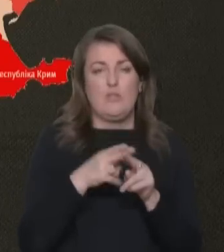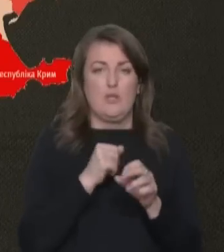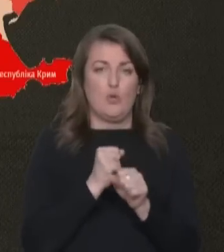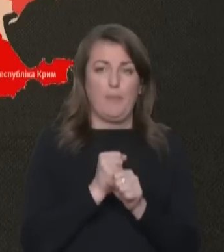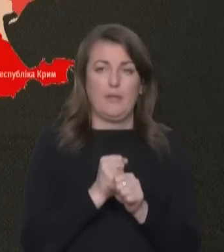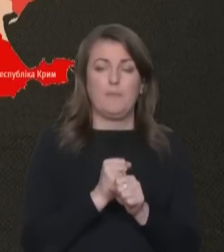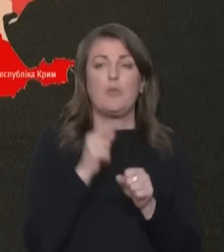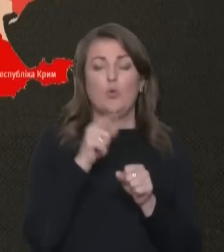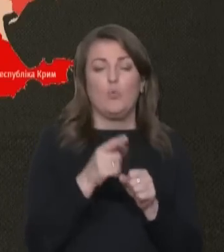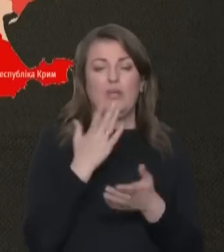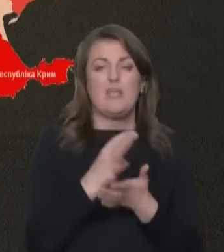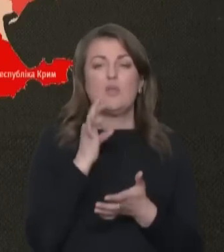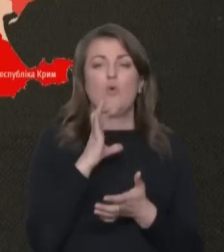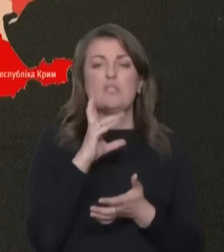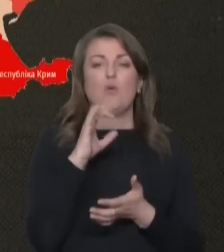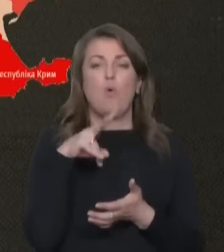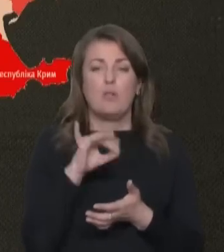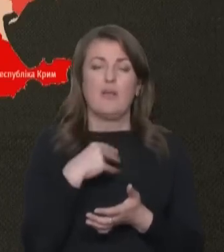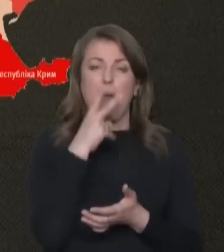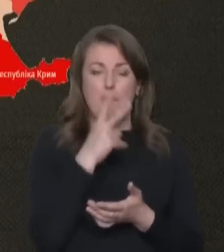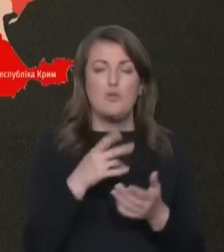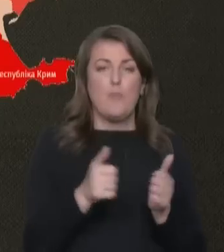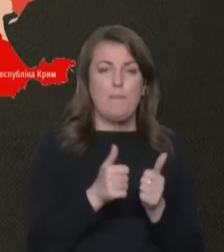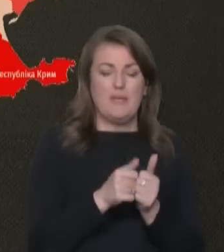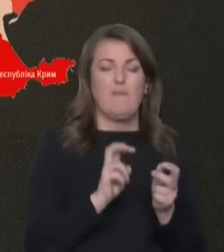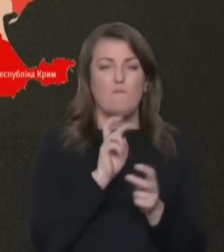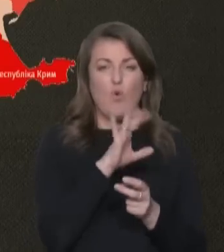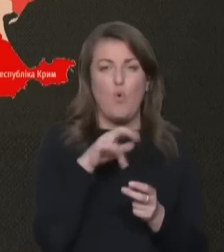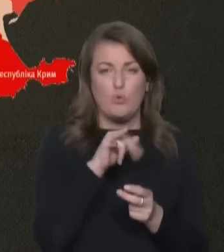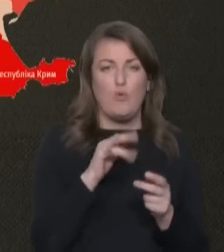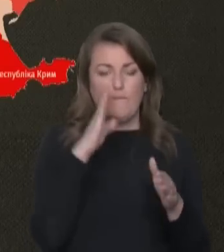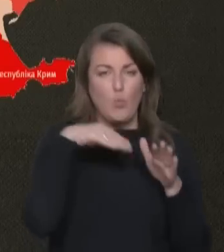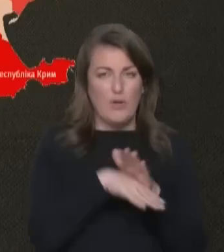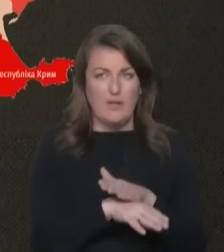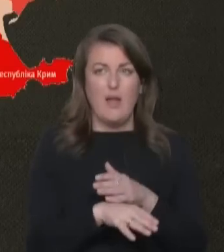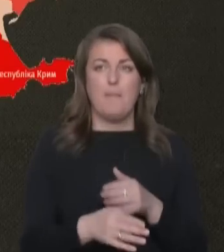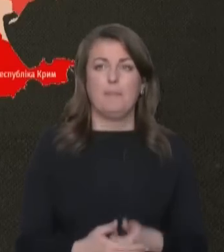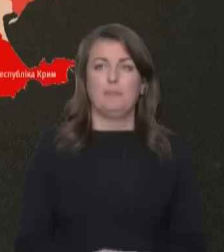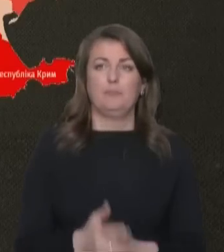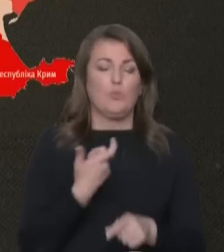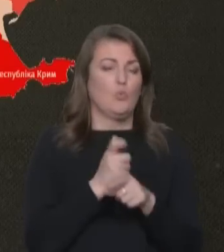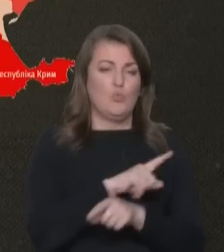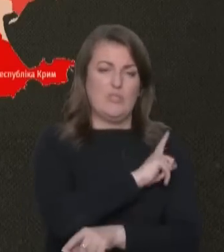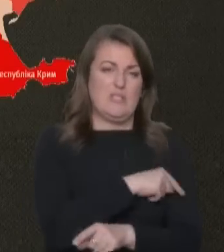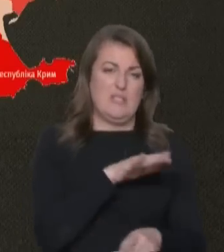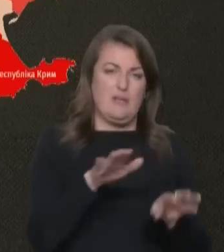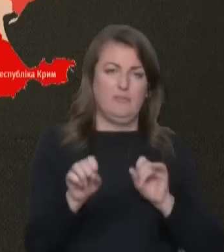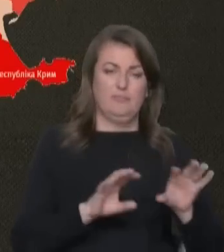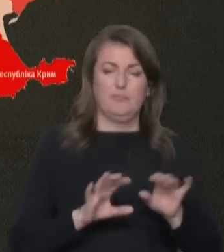Тут осколки, я бачу теж біля входу, в укриття, дуже сильний,